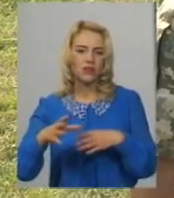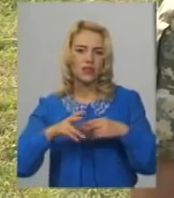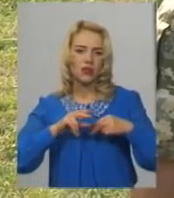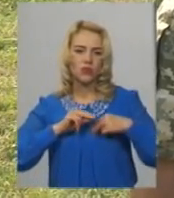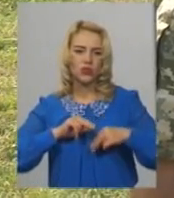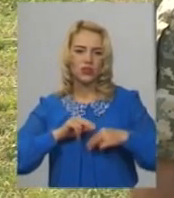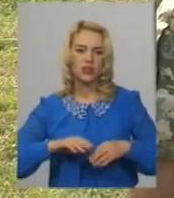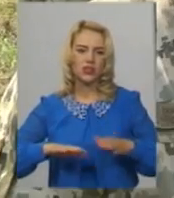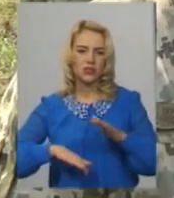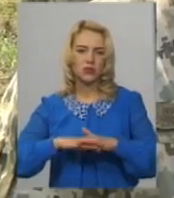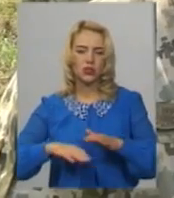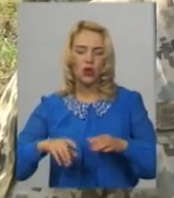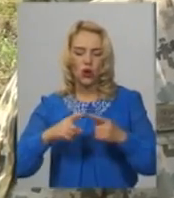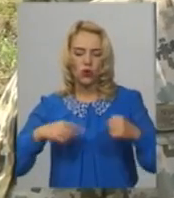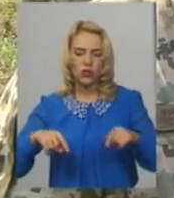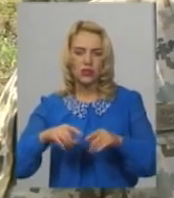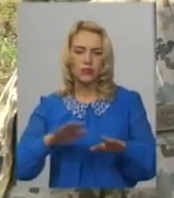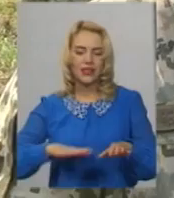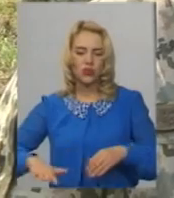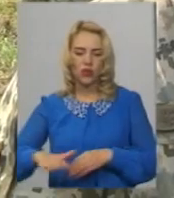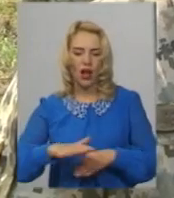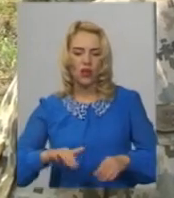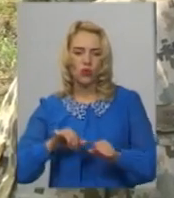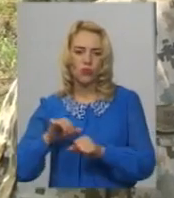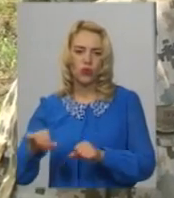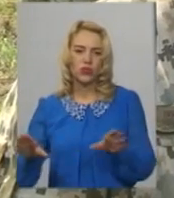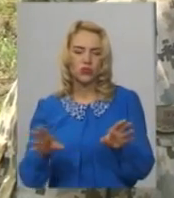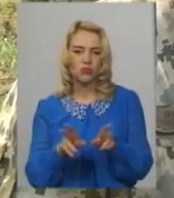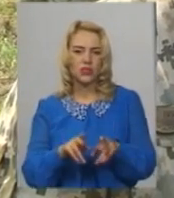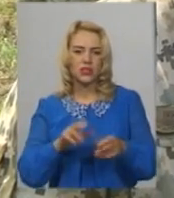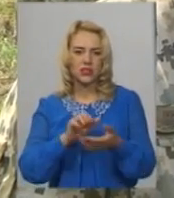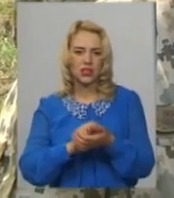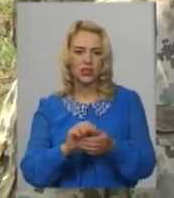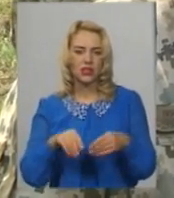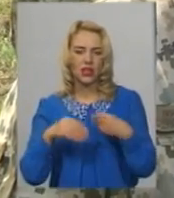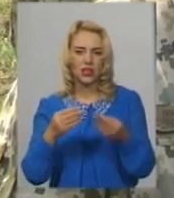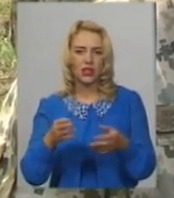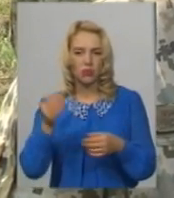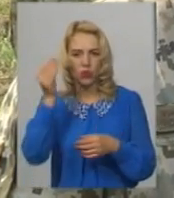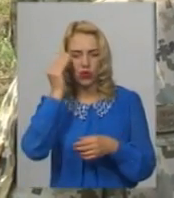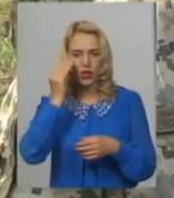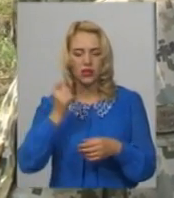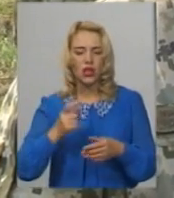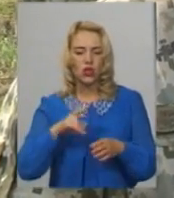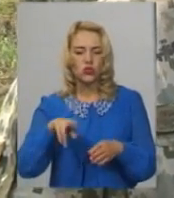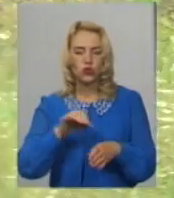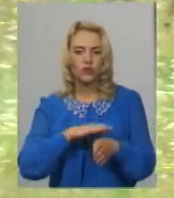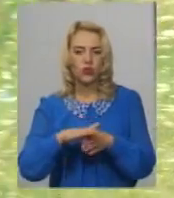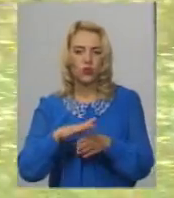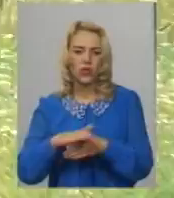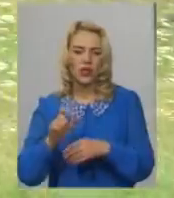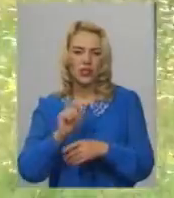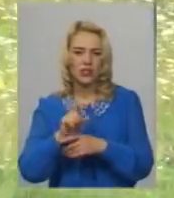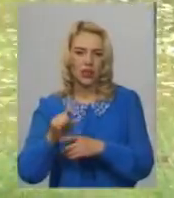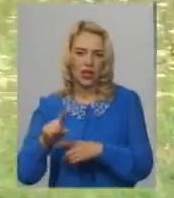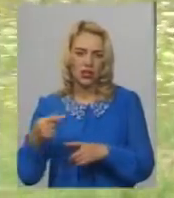підрозділями територіальної оборони. Сумісні ці заняття дають можливість нам сформувати єдині погляди щодо виконання тих та інших тактичних задач. Ми